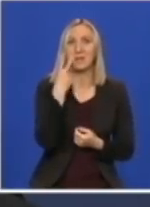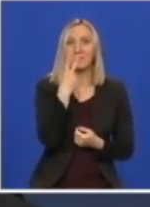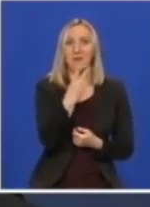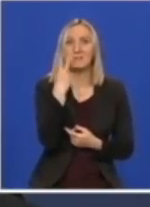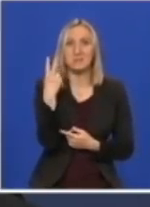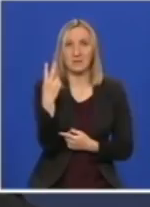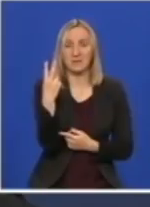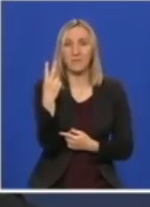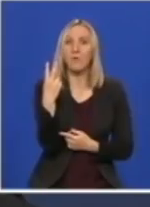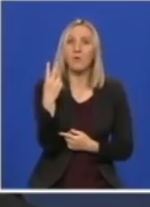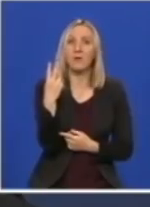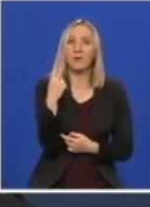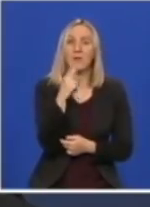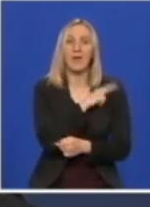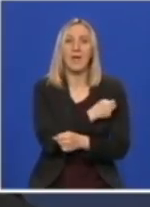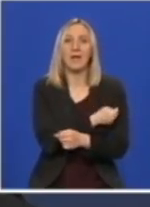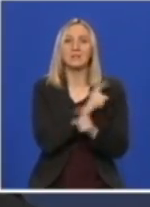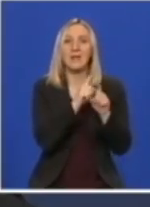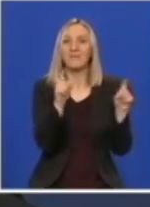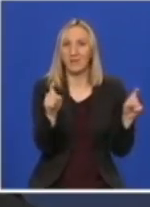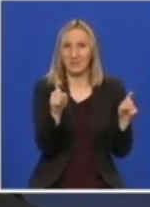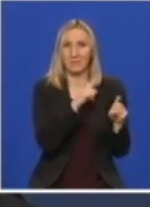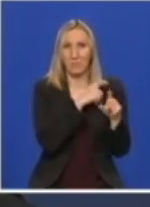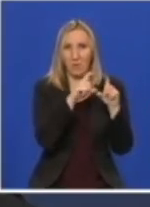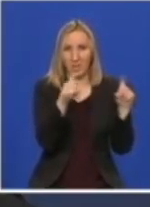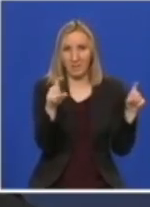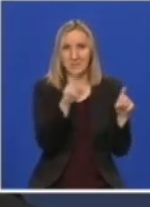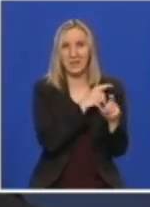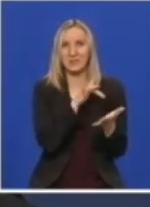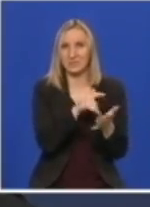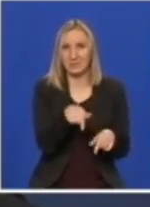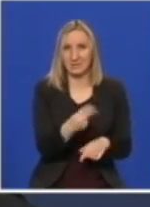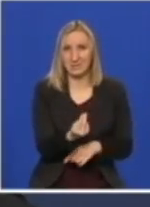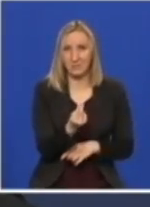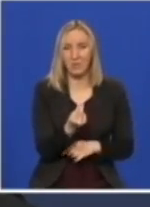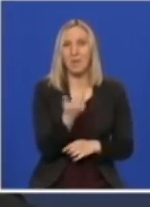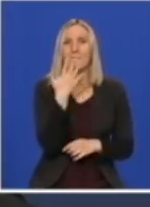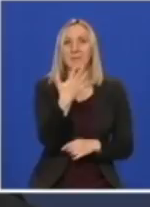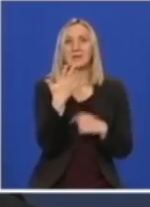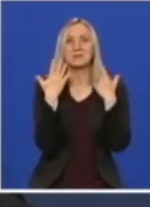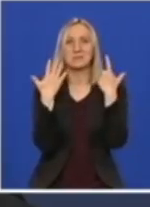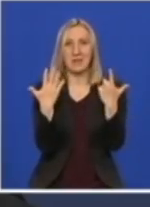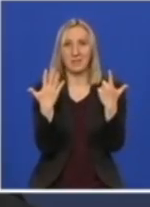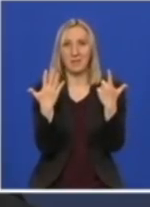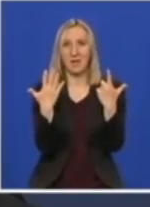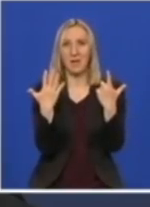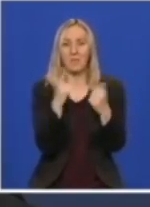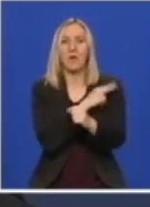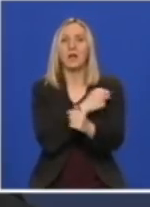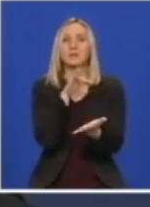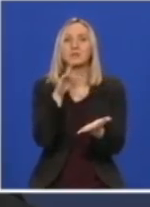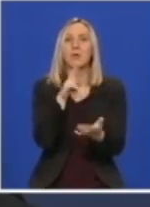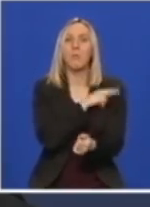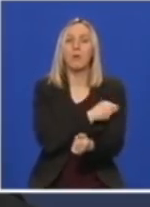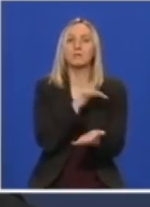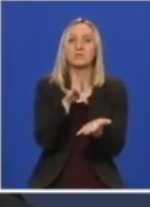klinici za infektivne i tropske bolesti i kliničkom centru Srbije, 57 u kliničkom bolničkom